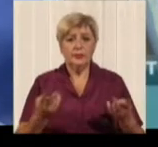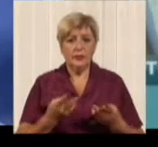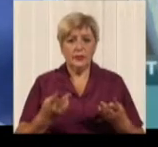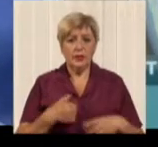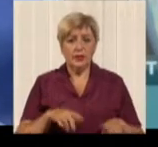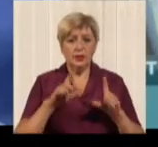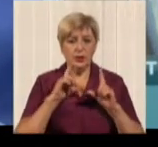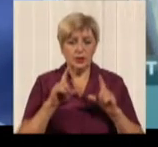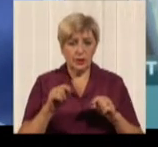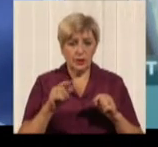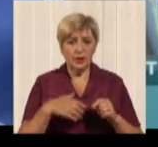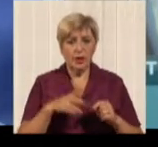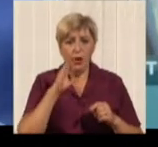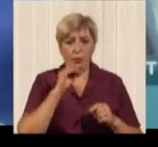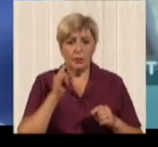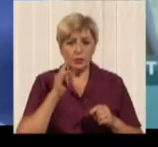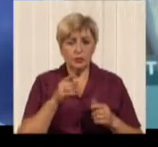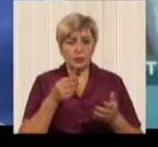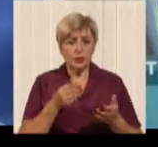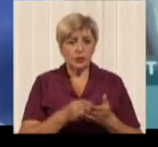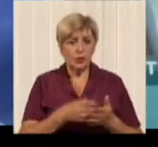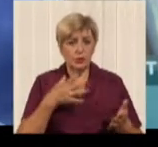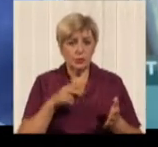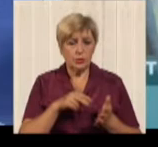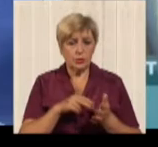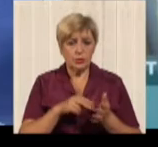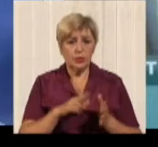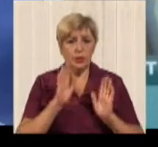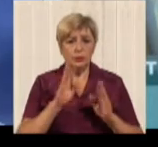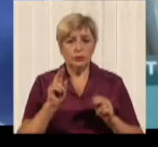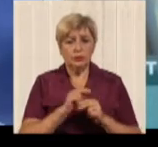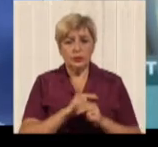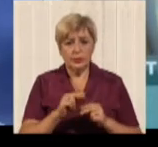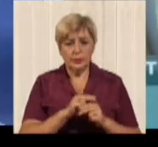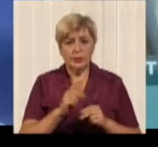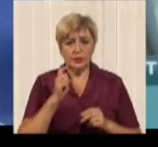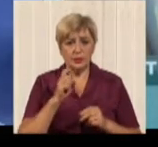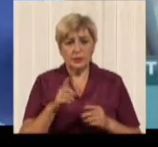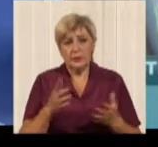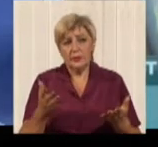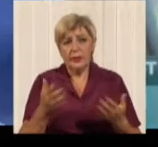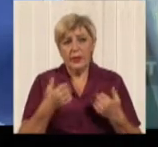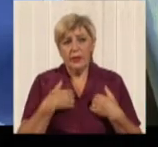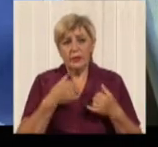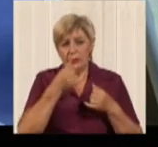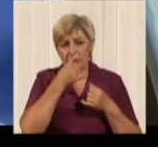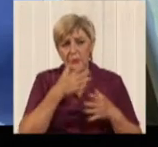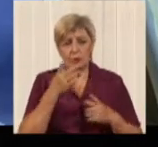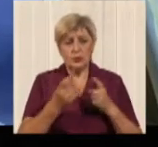Потрібно їхати. Маршрутки дорожче коштують. Будуть ремонтуватися трамваї? Може бути. Ми нічого не можемо змінити.